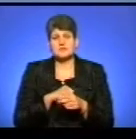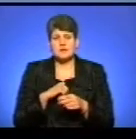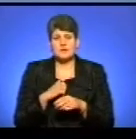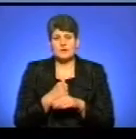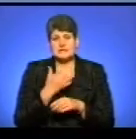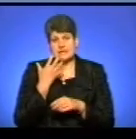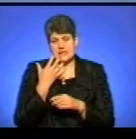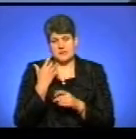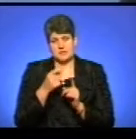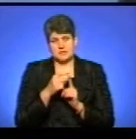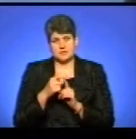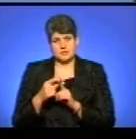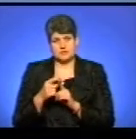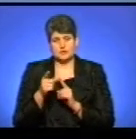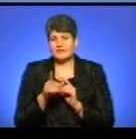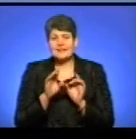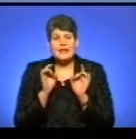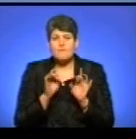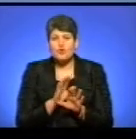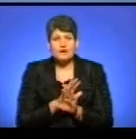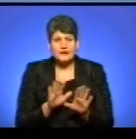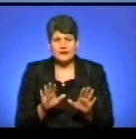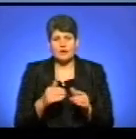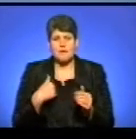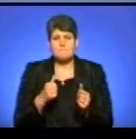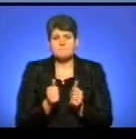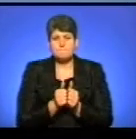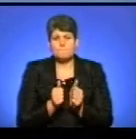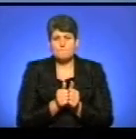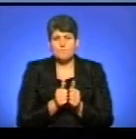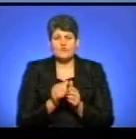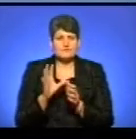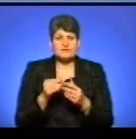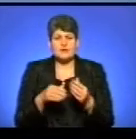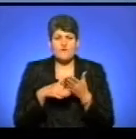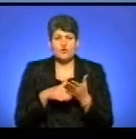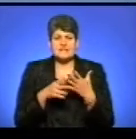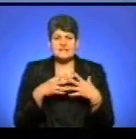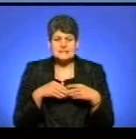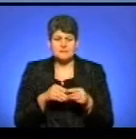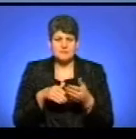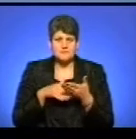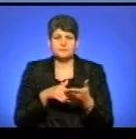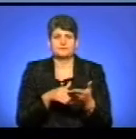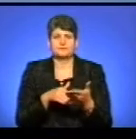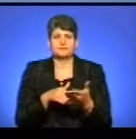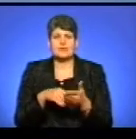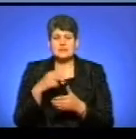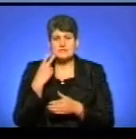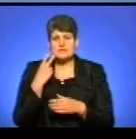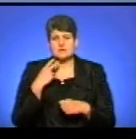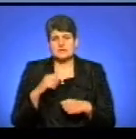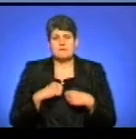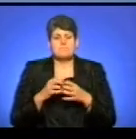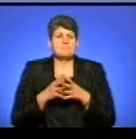тепле слово, розумієте, що вони не покинуті, що ми поруч, вся волонтерська сім'я, розумієте, ми завжди стараємося,